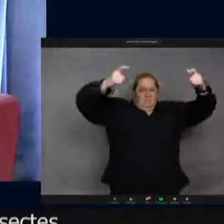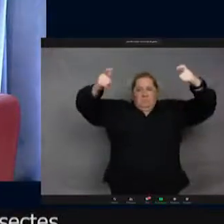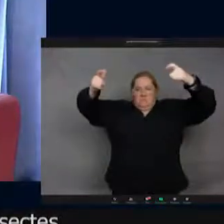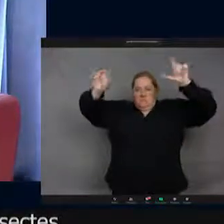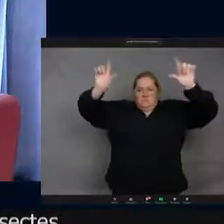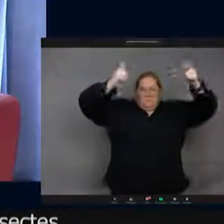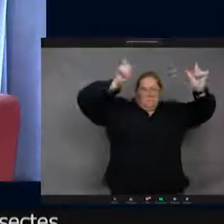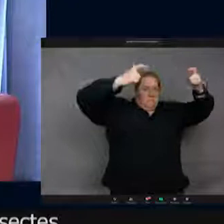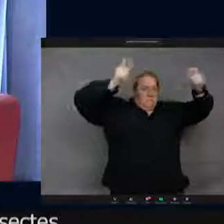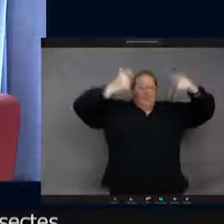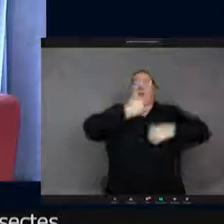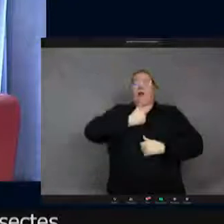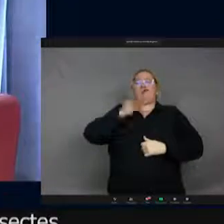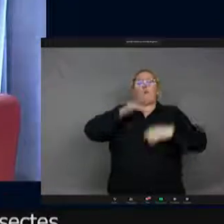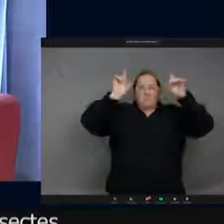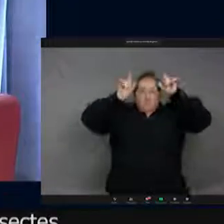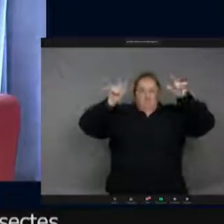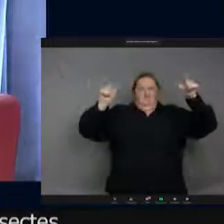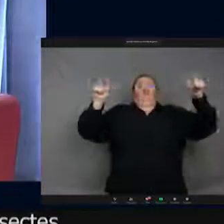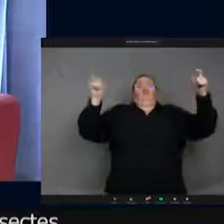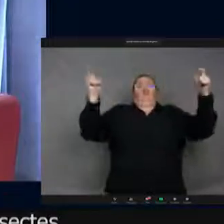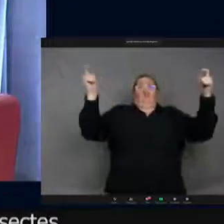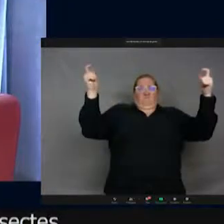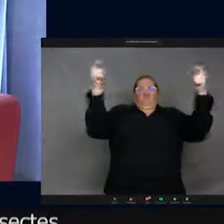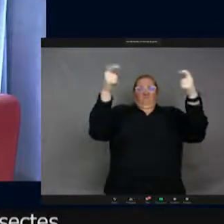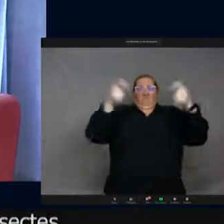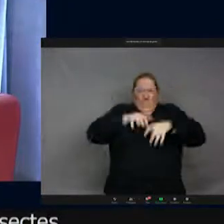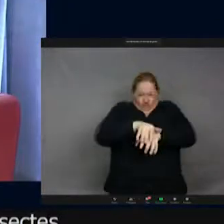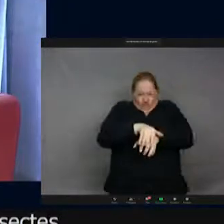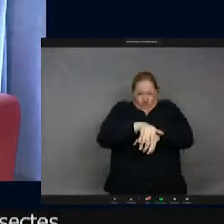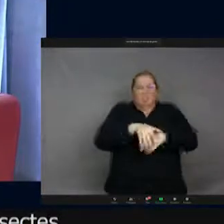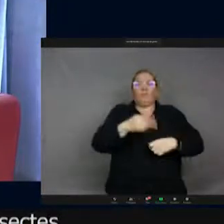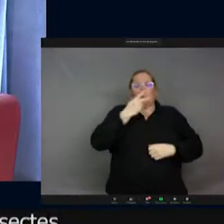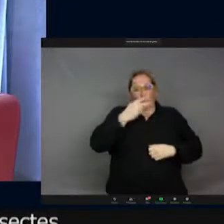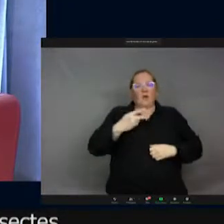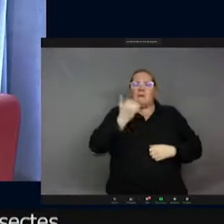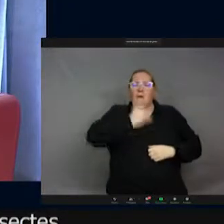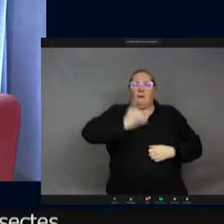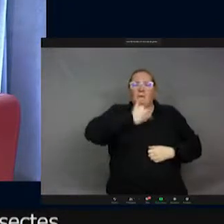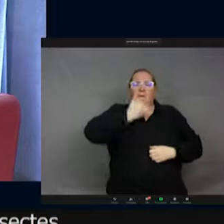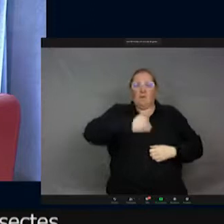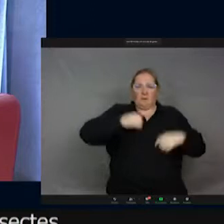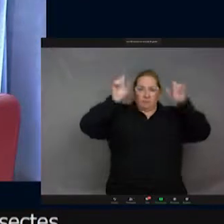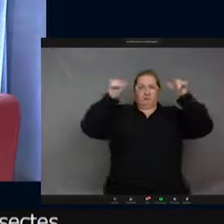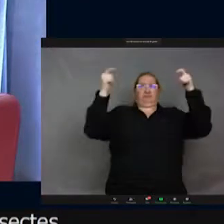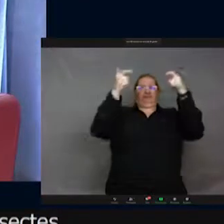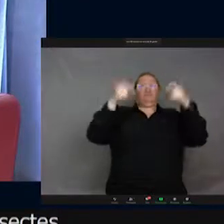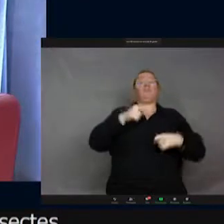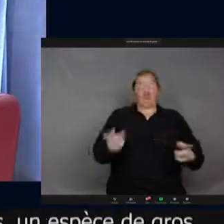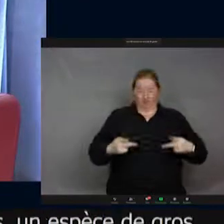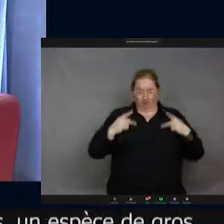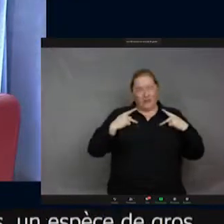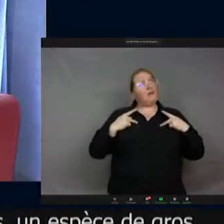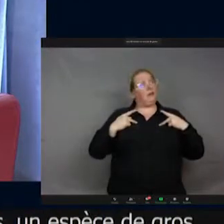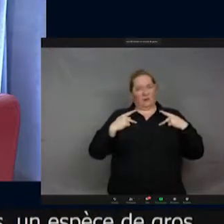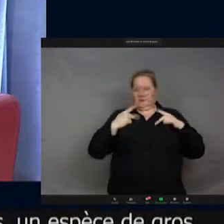mâle a des grandes mandibules comme ça, le gros, une espèce de gros scarabée qu'on voit parfois qui est marron. Lui vit 3, 4,